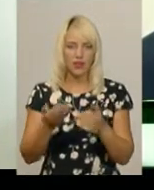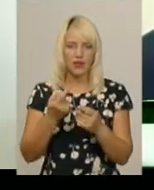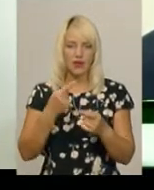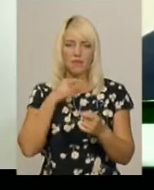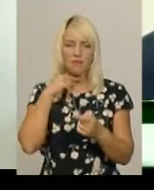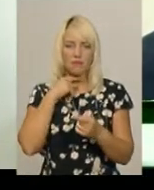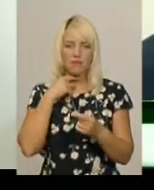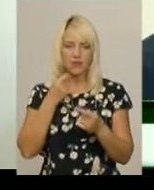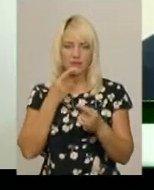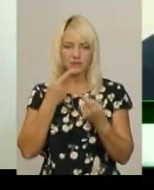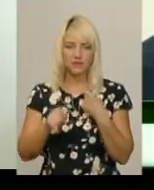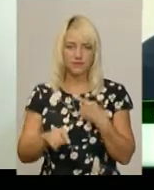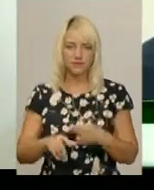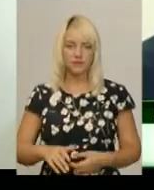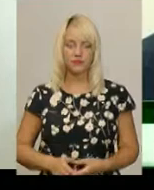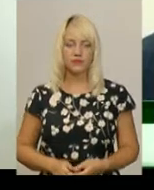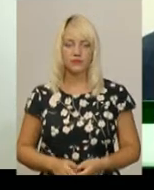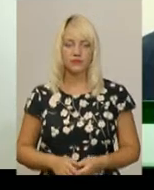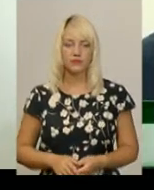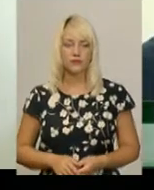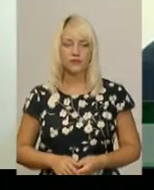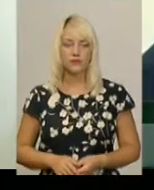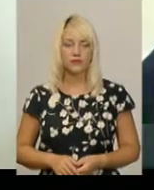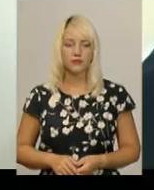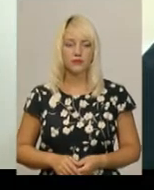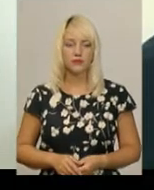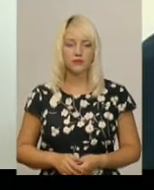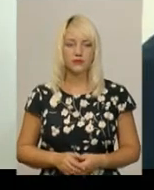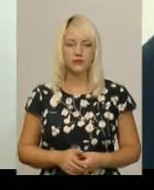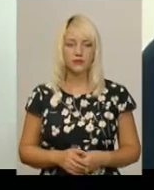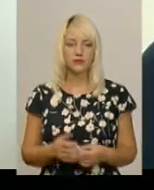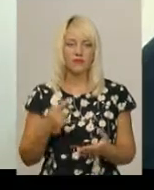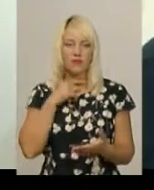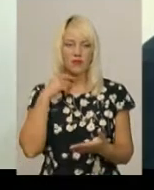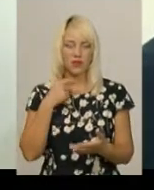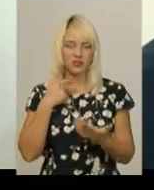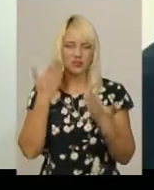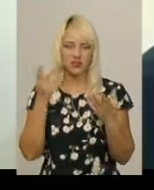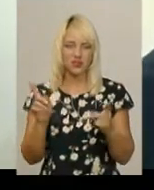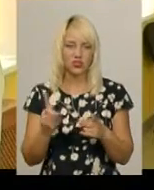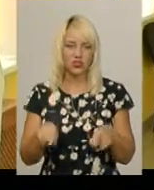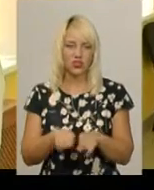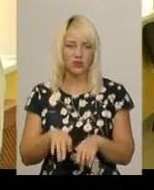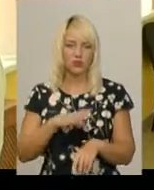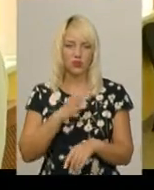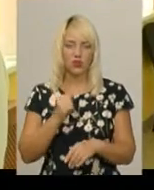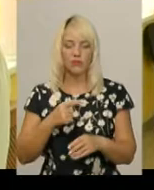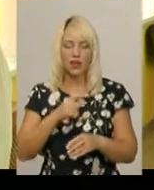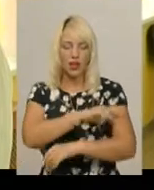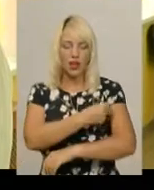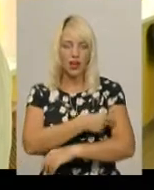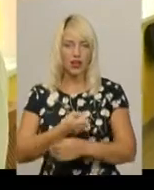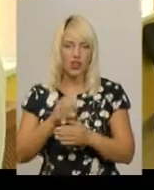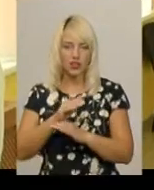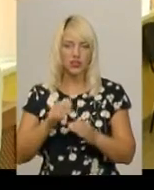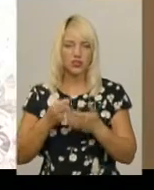'ясо, як завжди. Чого? Ну, не м'ясо, але якесь не знаю навіть, що це було. До лікарні діти поступили